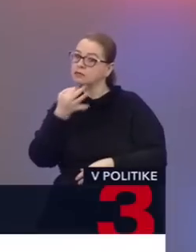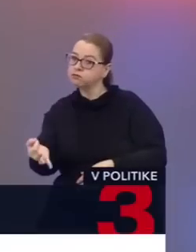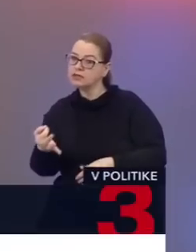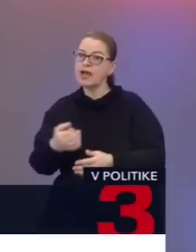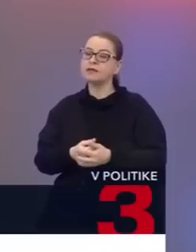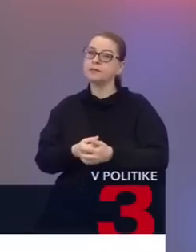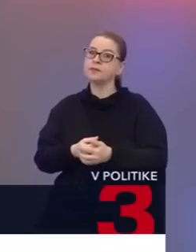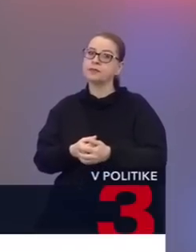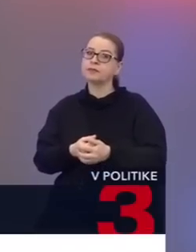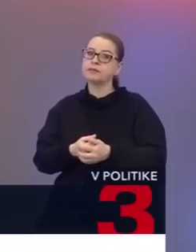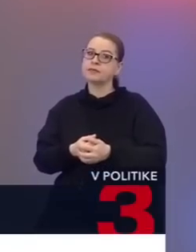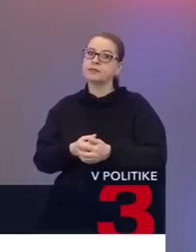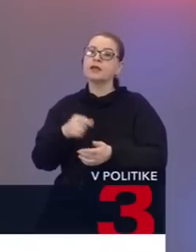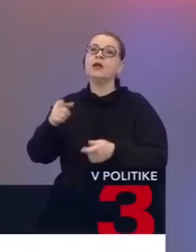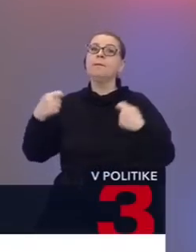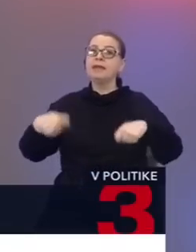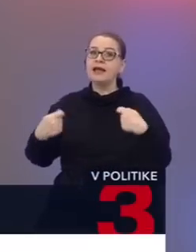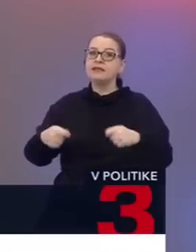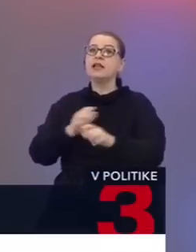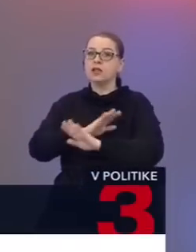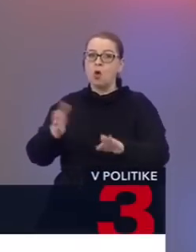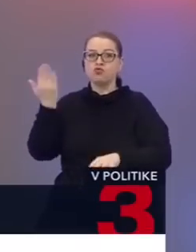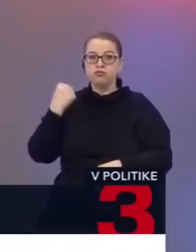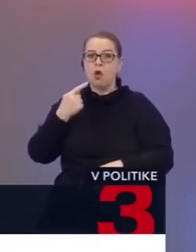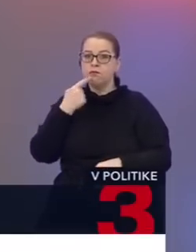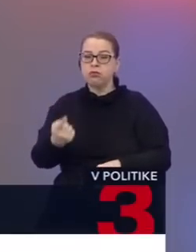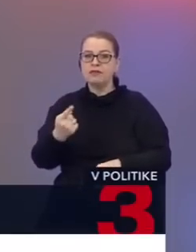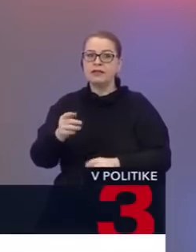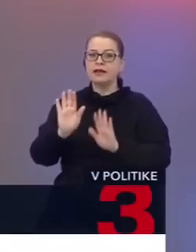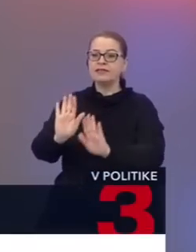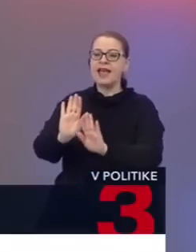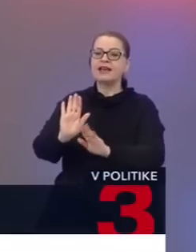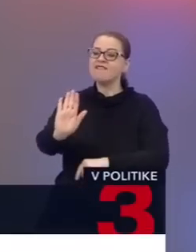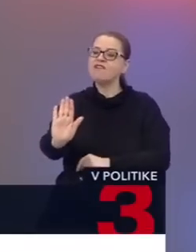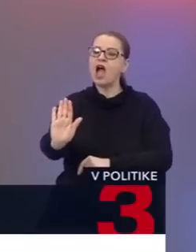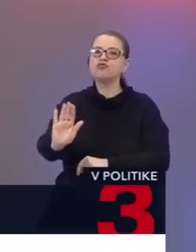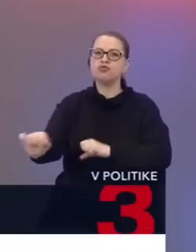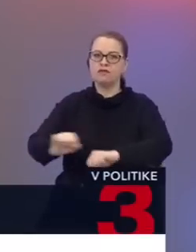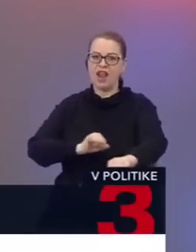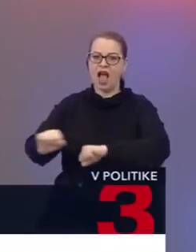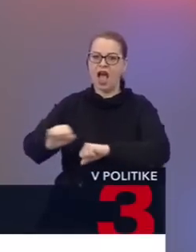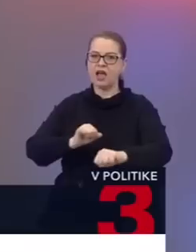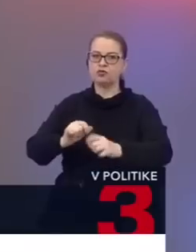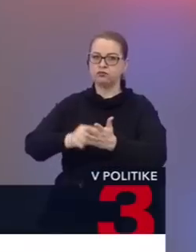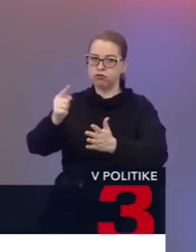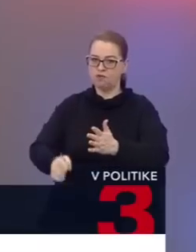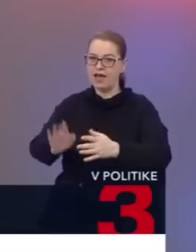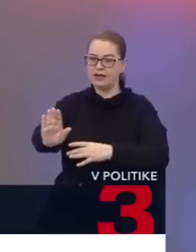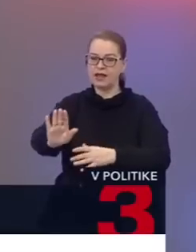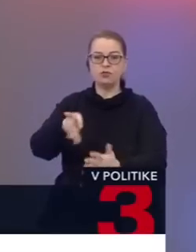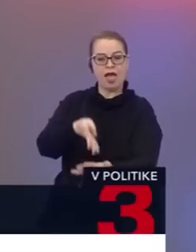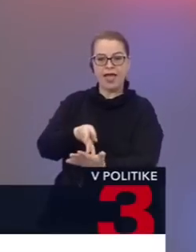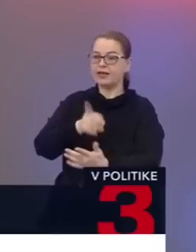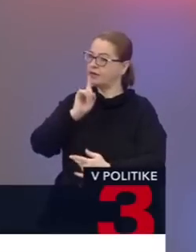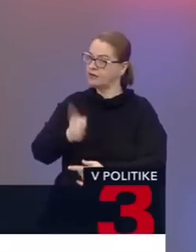znamená, ak hovoríte, že prezidentka už povedala, že by nechala poverenú vašu vládu. To znamená, Eduard Heger by nemusel opätovne